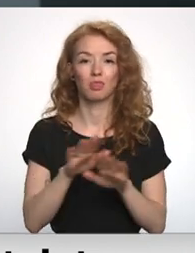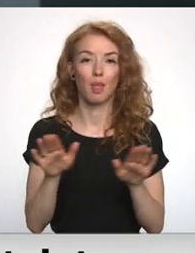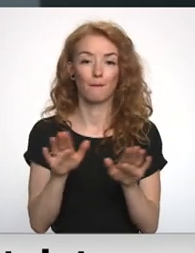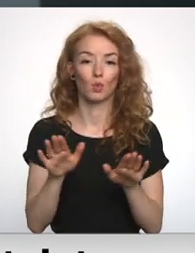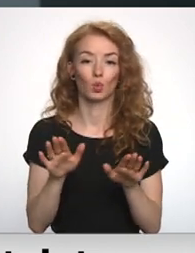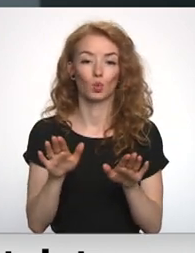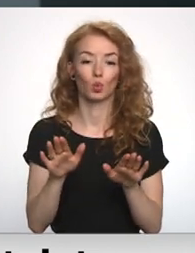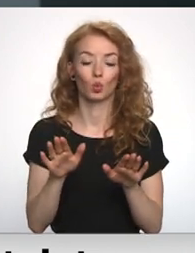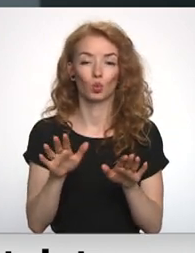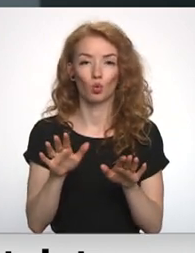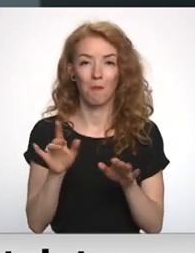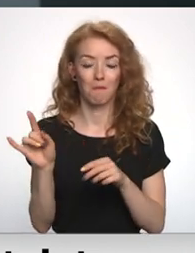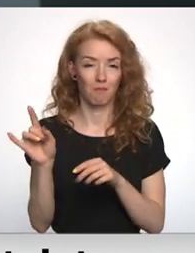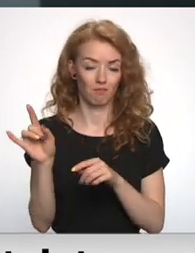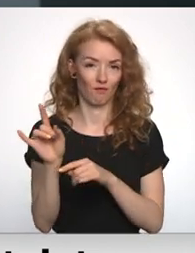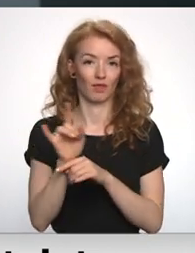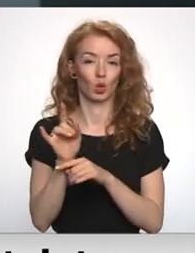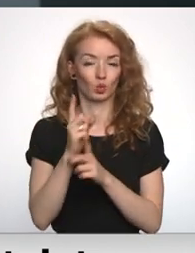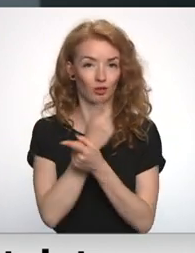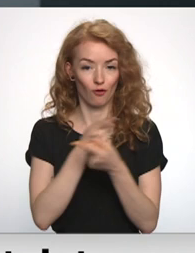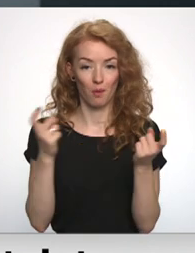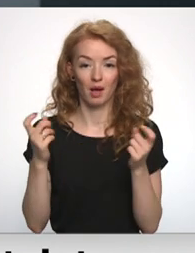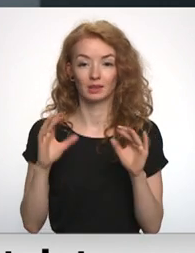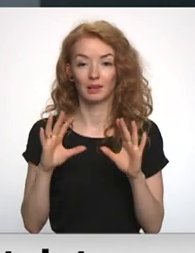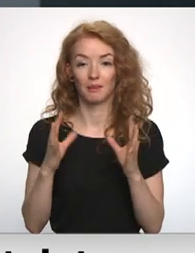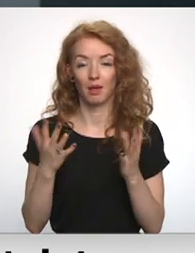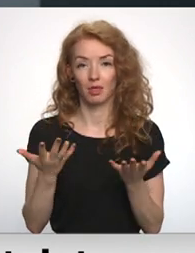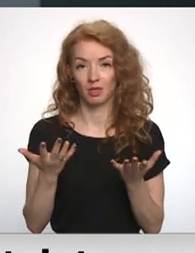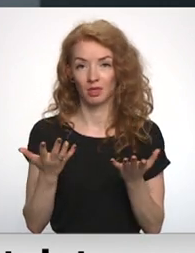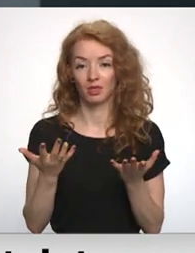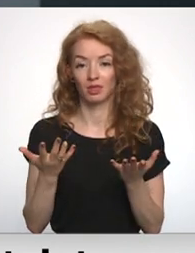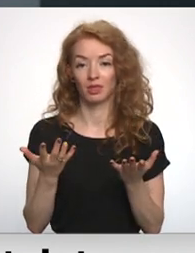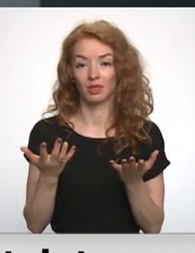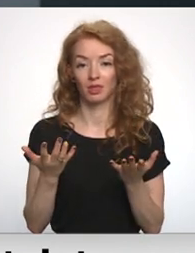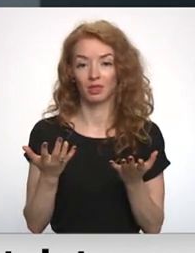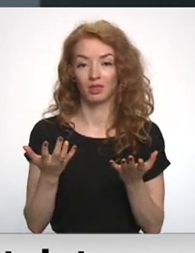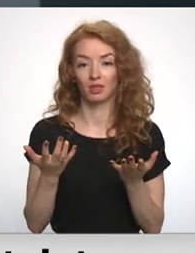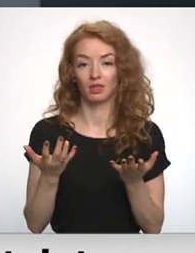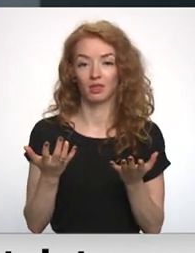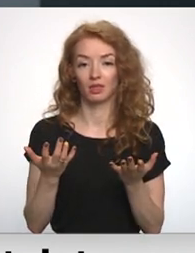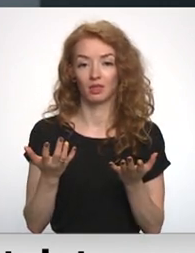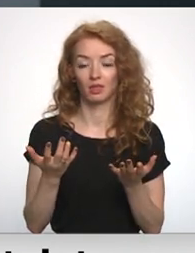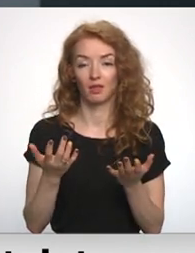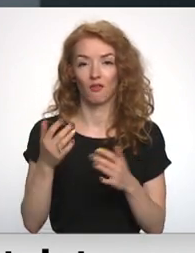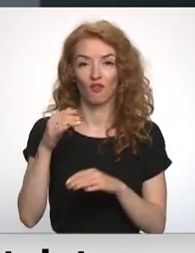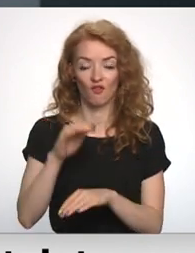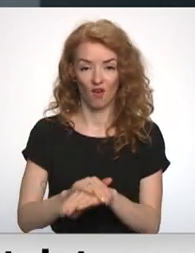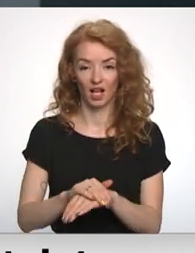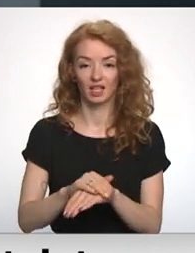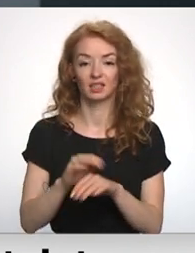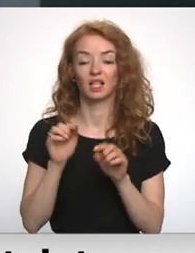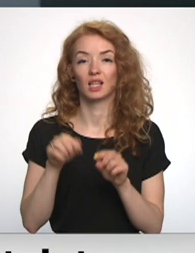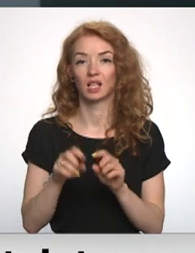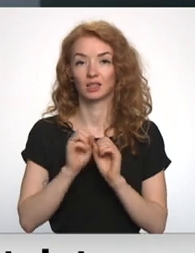tāda maldinoša, bet pēc būtības tas